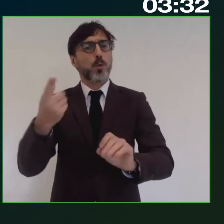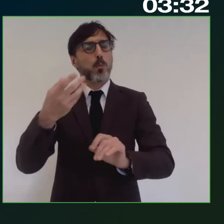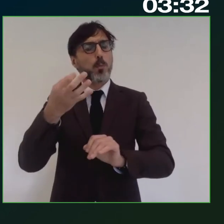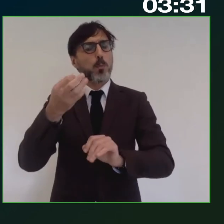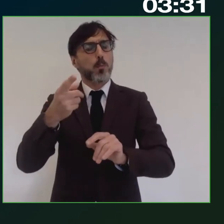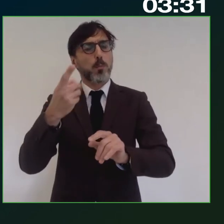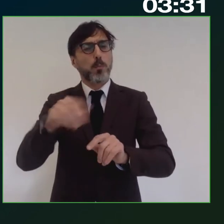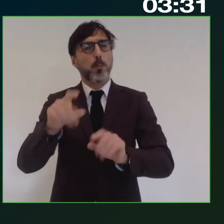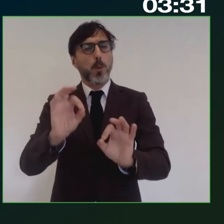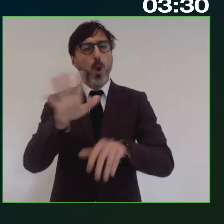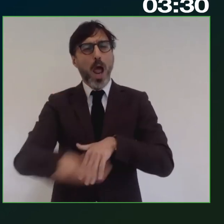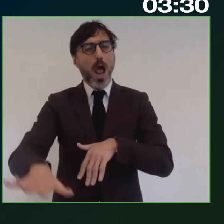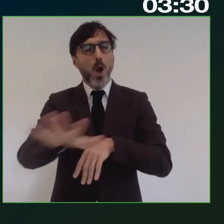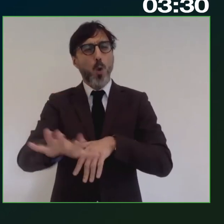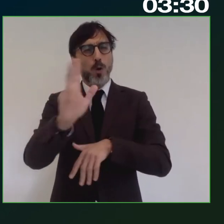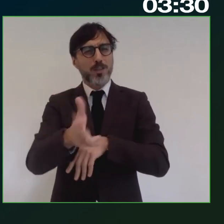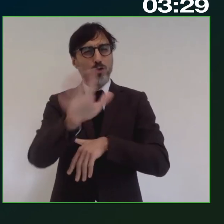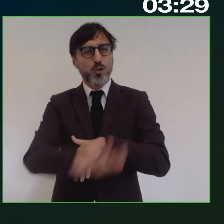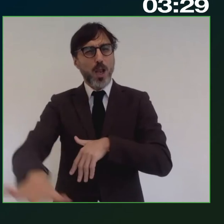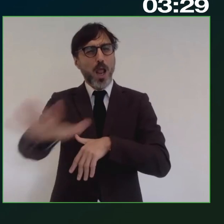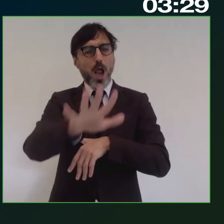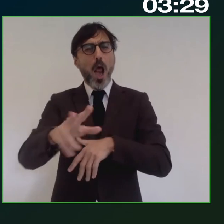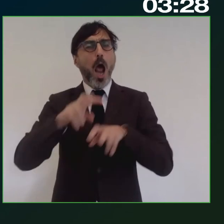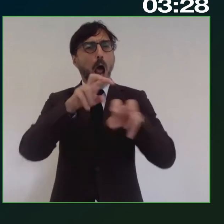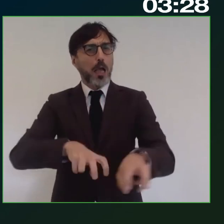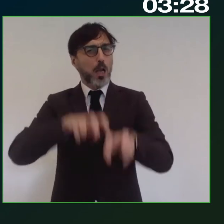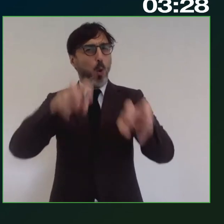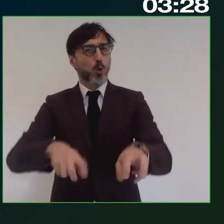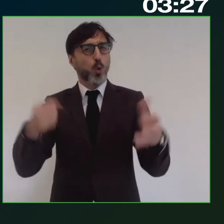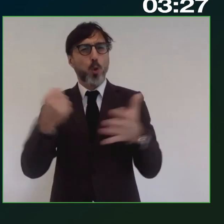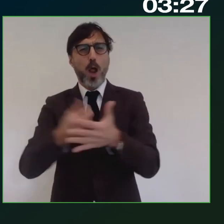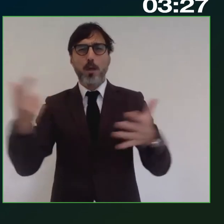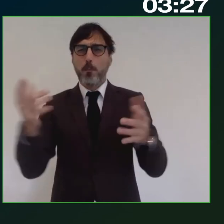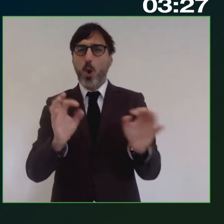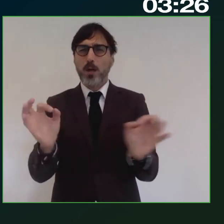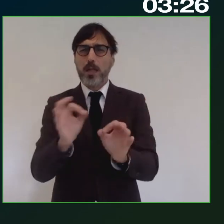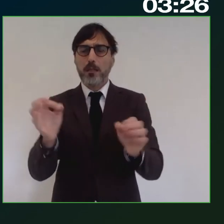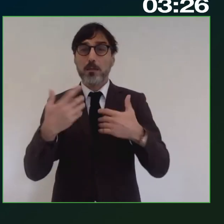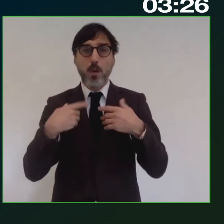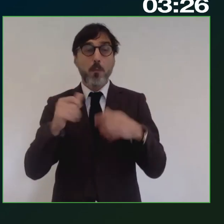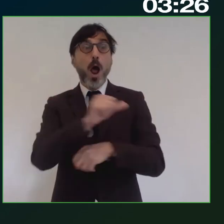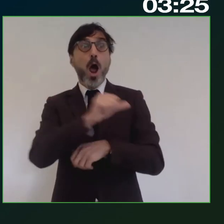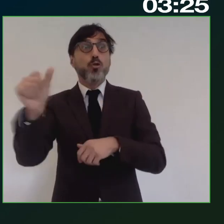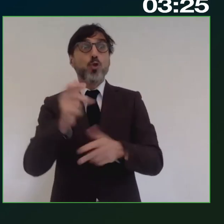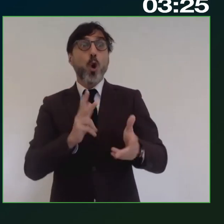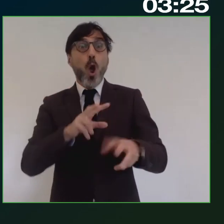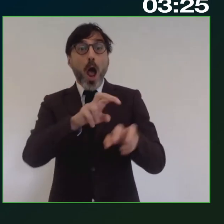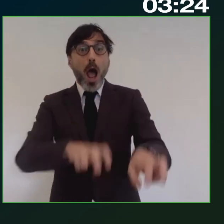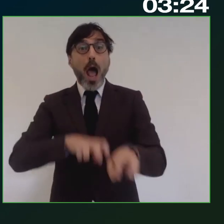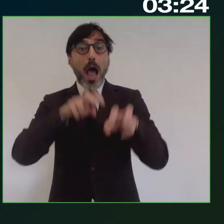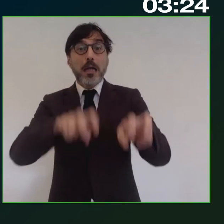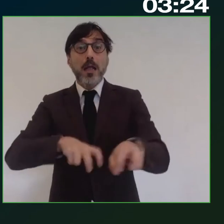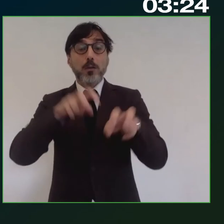alcune parti della Sicilia e l'agricoltura su cui si deve puntare, ma non solo l'agricoltura, oppure la